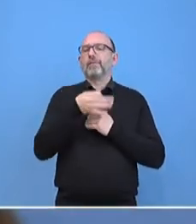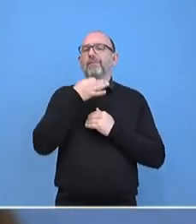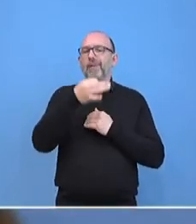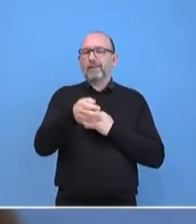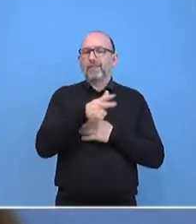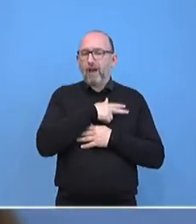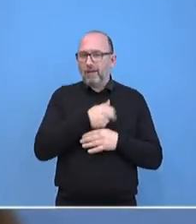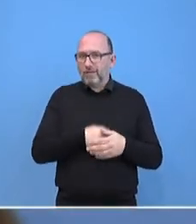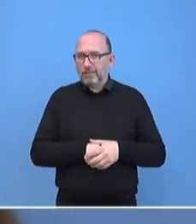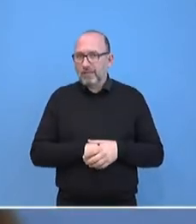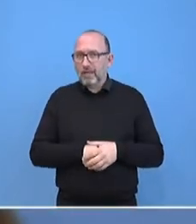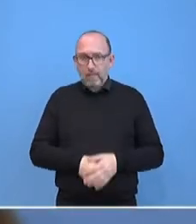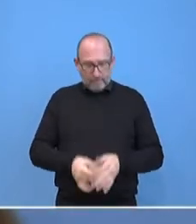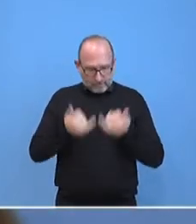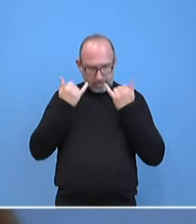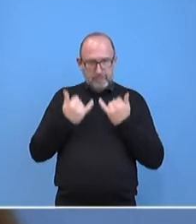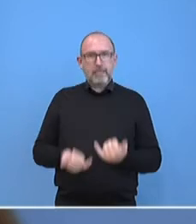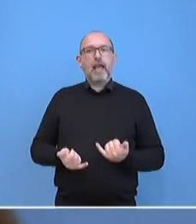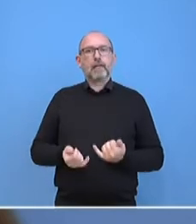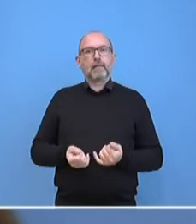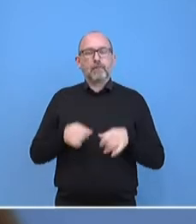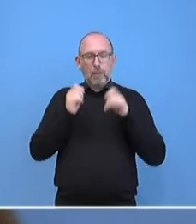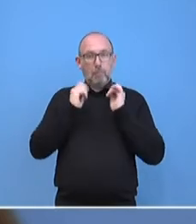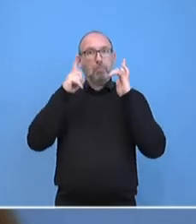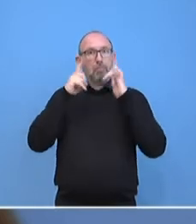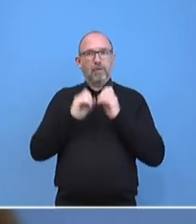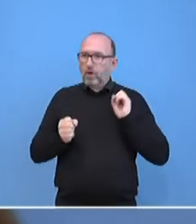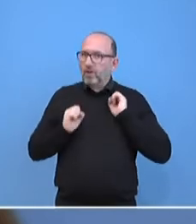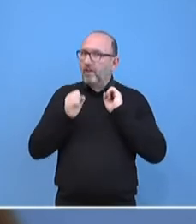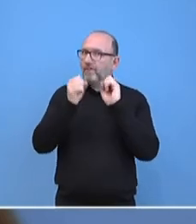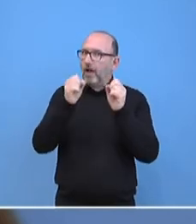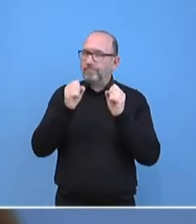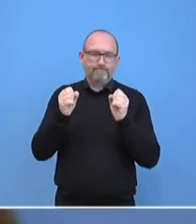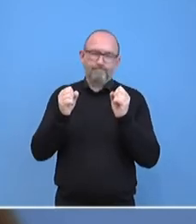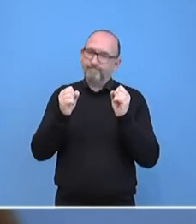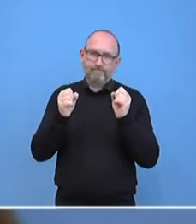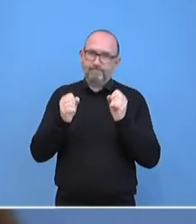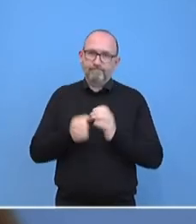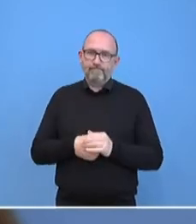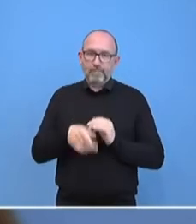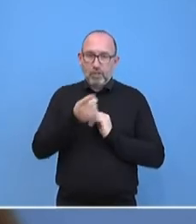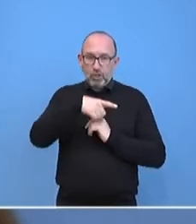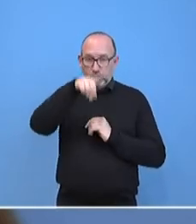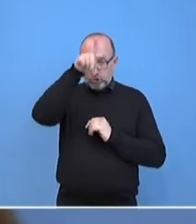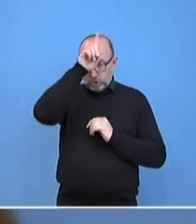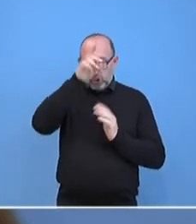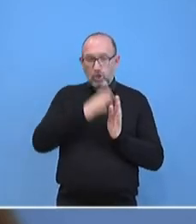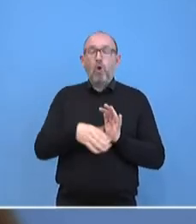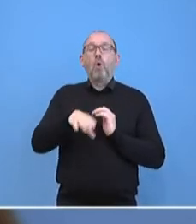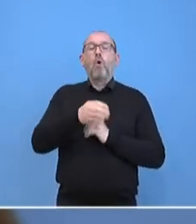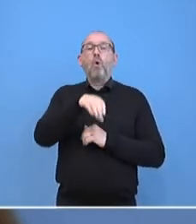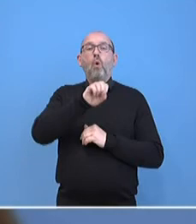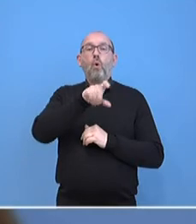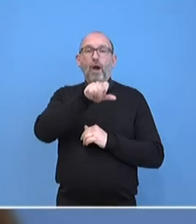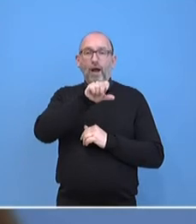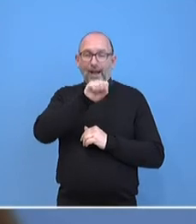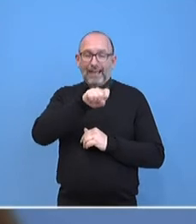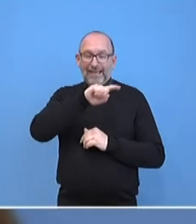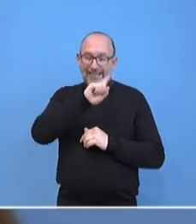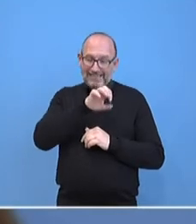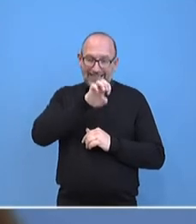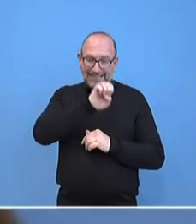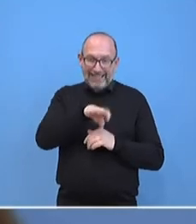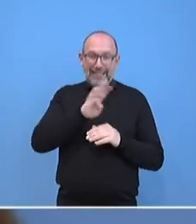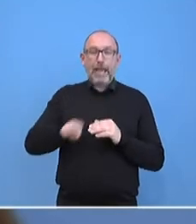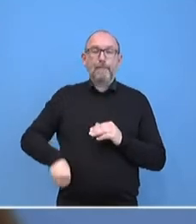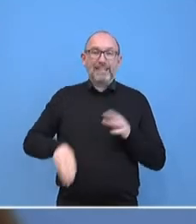so, dass wir uns jetzt erst engagieren, sondern Deutschland ist als Teil der OSZE-MINZ-Gruppe bereits seit der